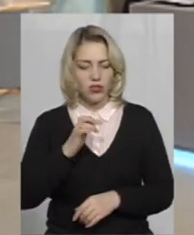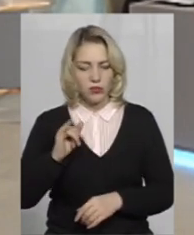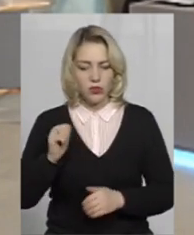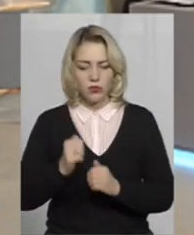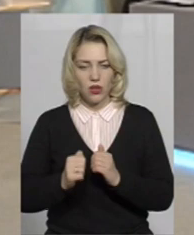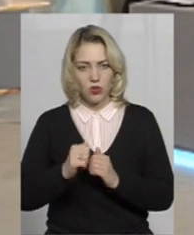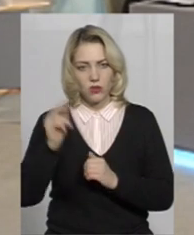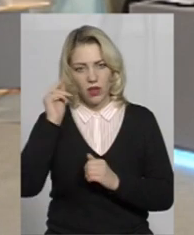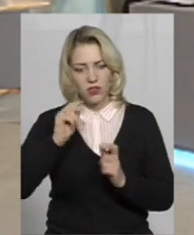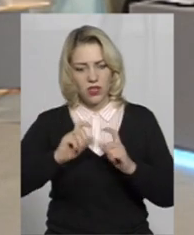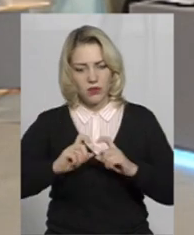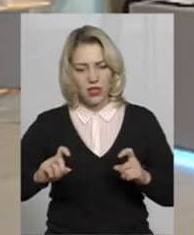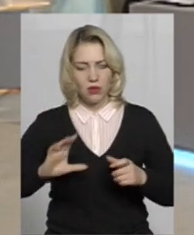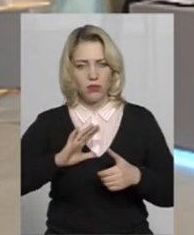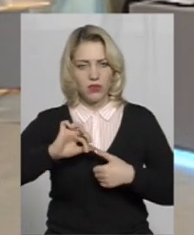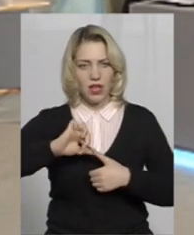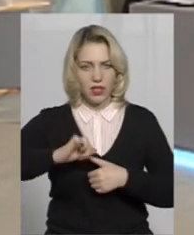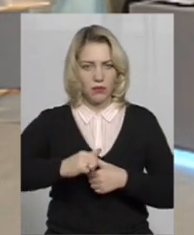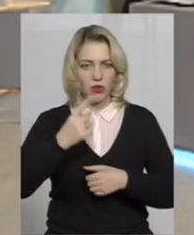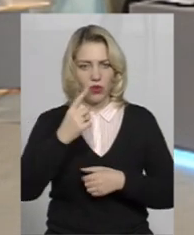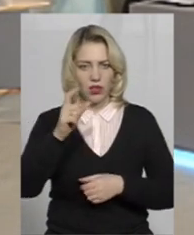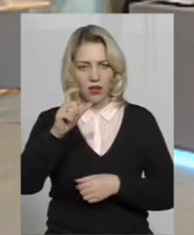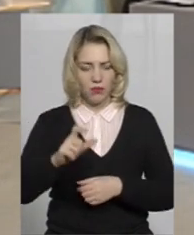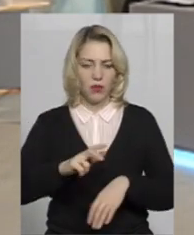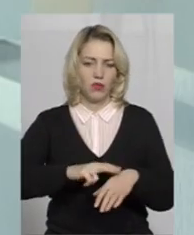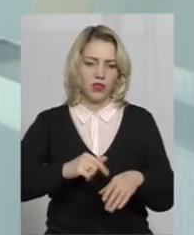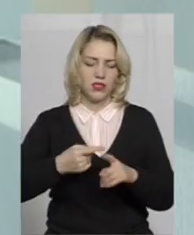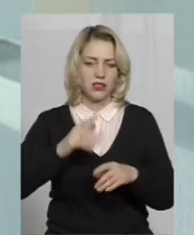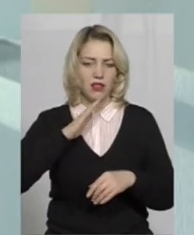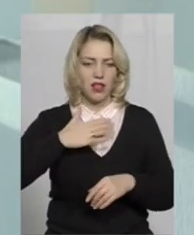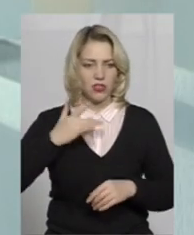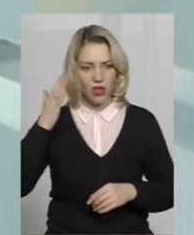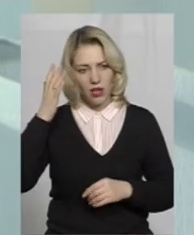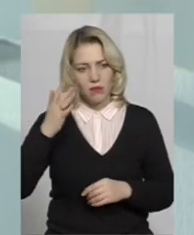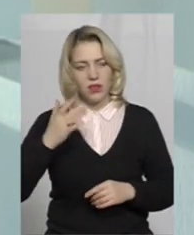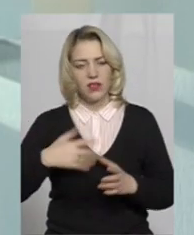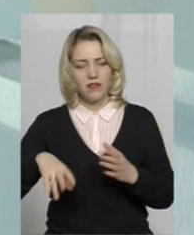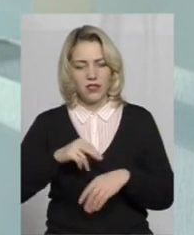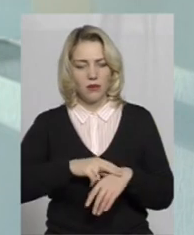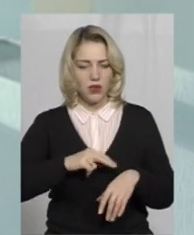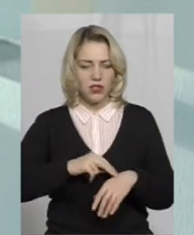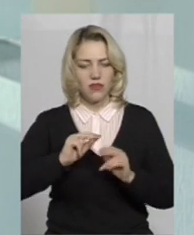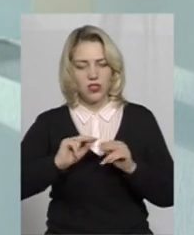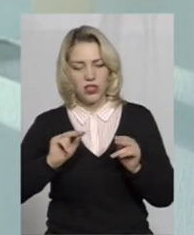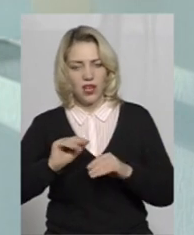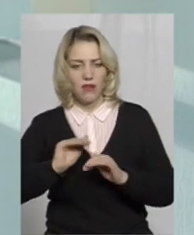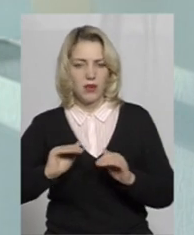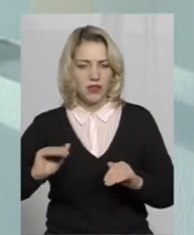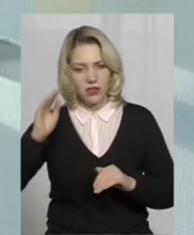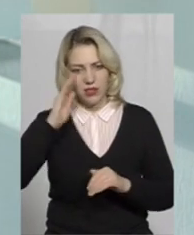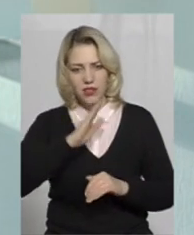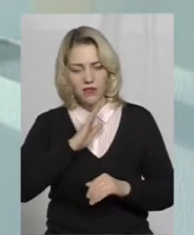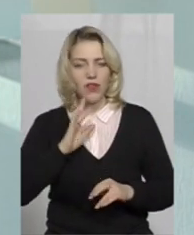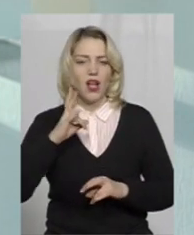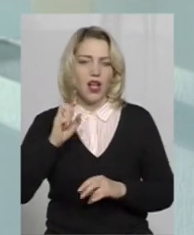кожним навчальним закладом закріплявся один поліцейський. Це наша мрія, мрія всіх поліцейських, вчителів, батьків, дітей. Але тим не